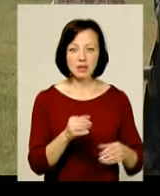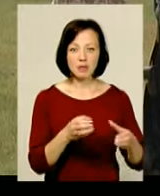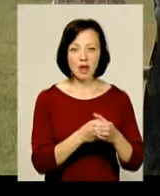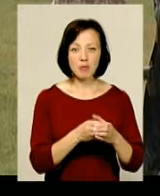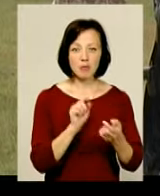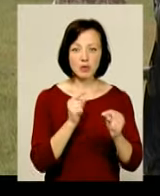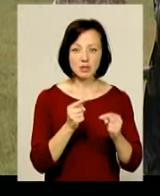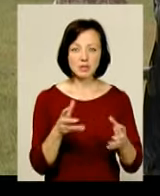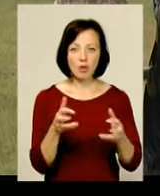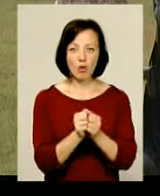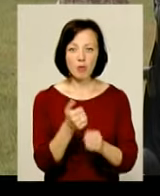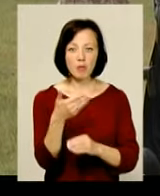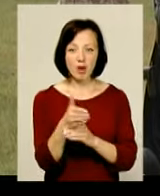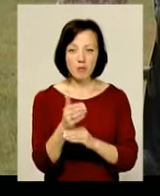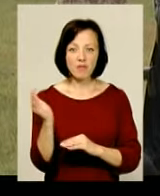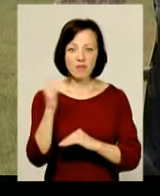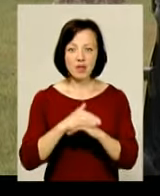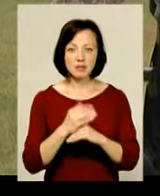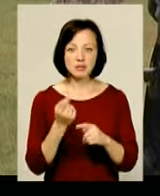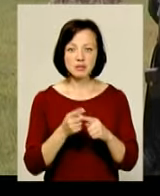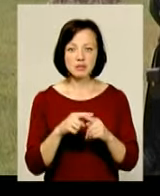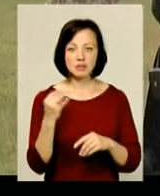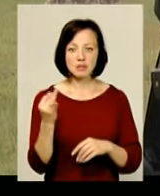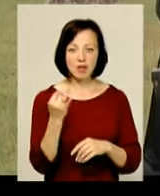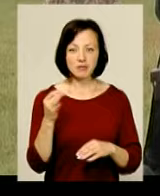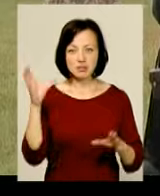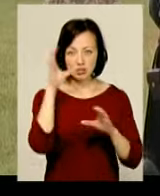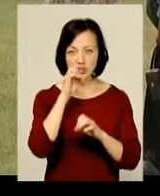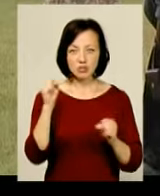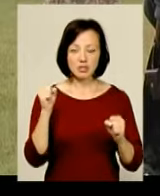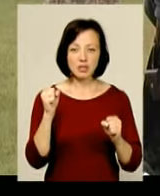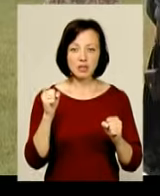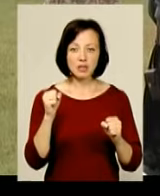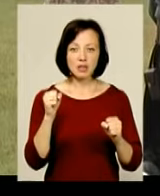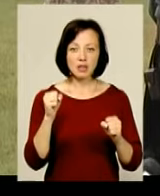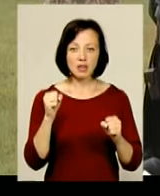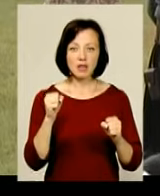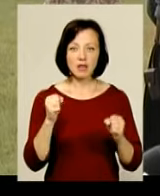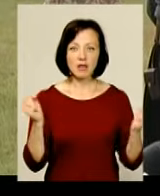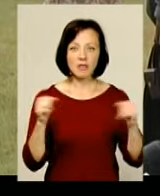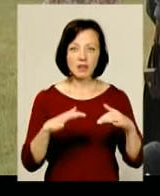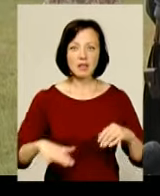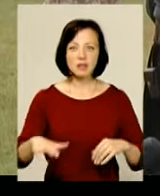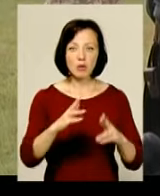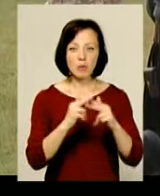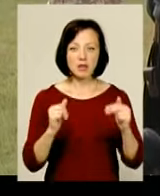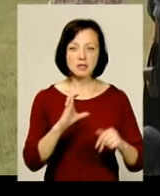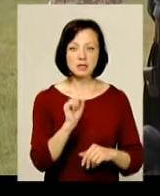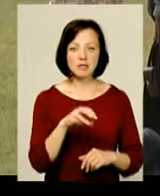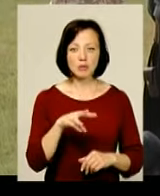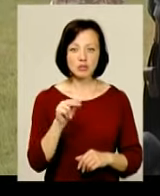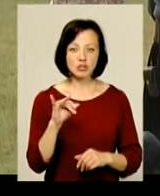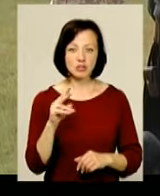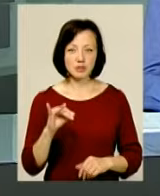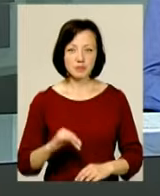захоплюють прапор його. І ввечері цікавий, бо нічний квест на території палацу «Самчики» очікує дітей в п